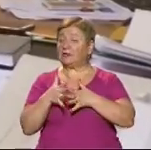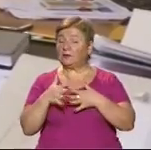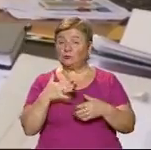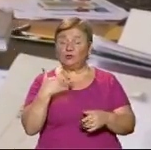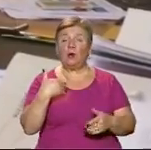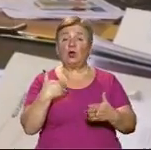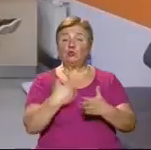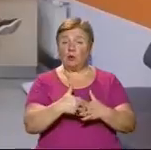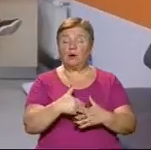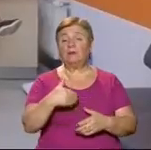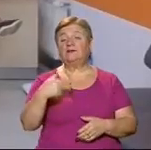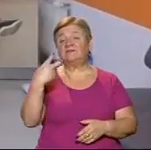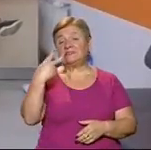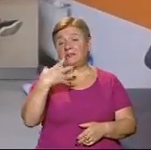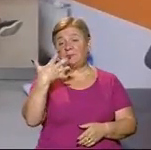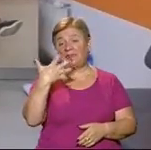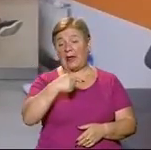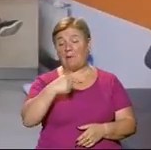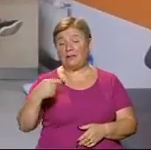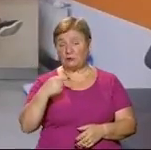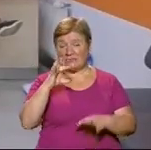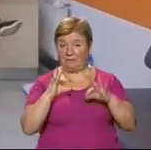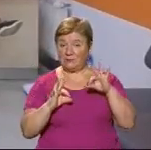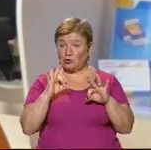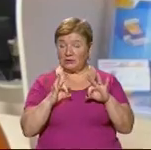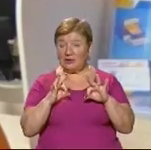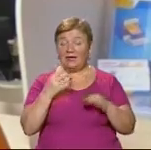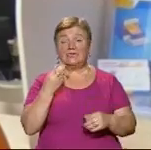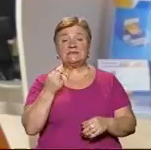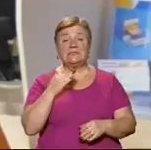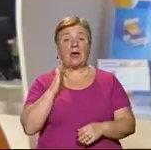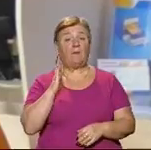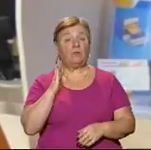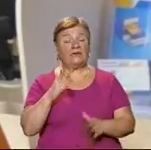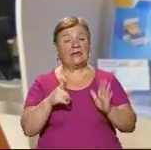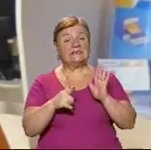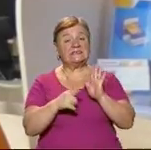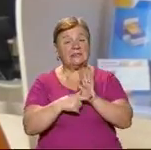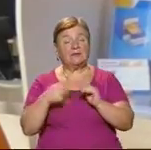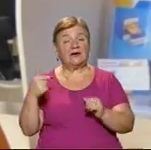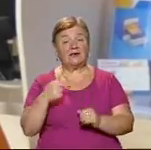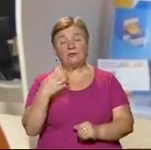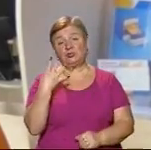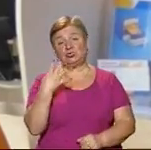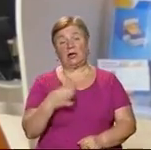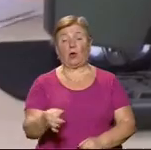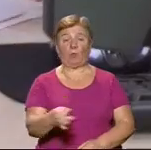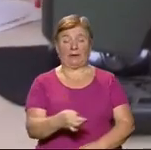опалювальний сезон до 25% Ціна за кубоматор становить 7 гривень 4 копійки